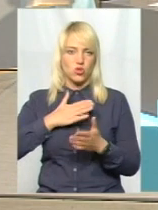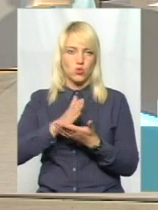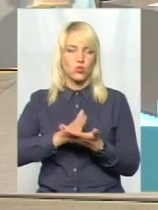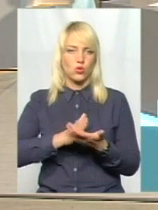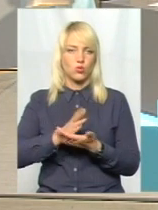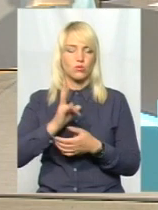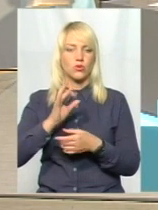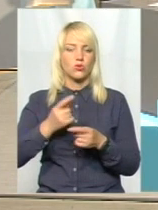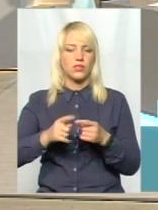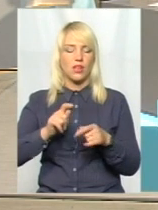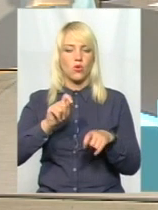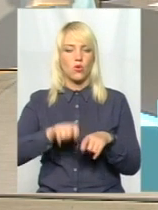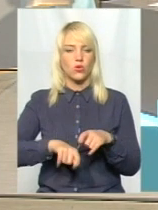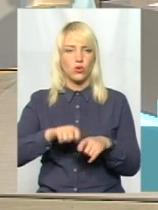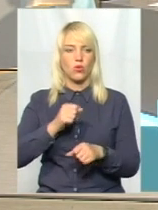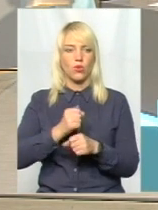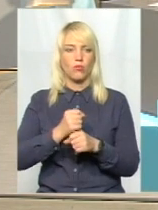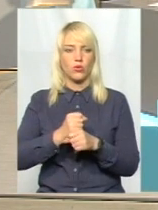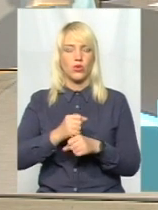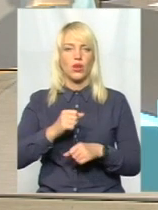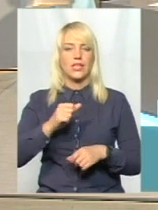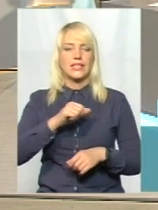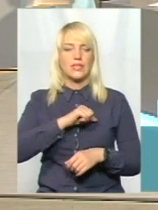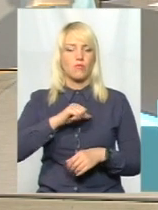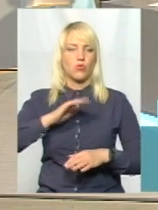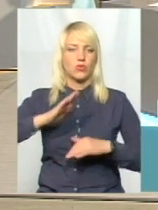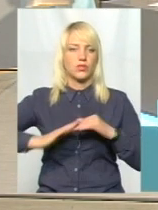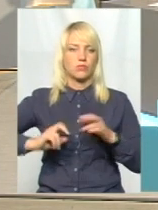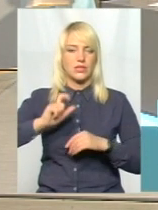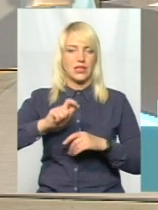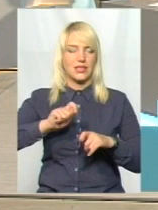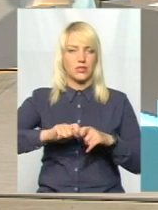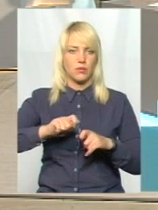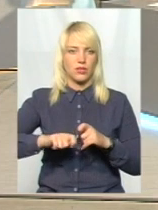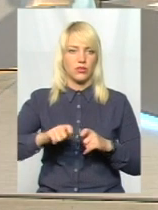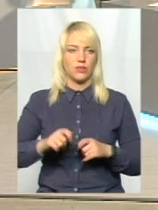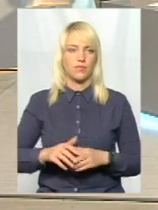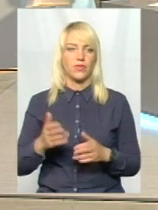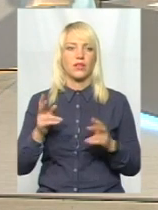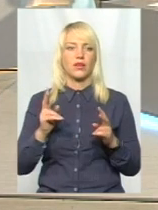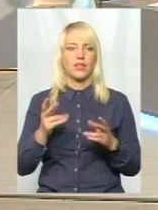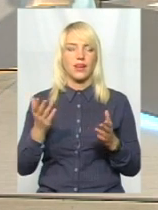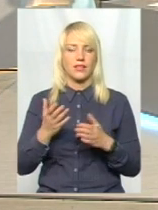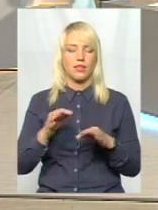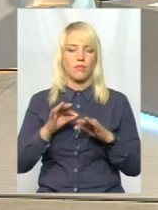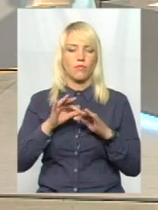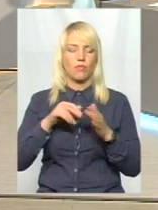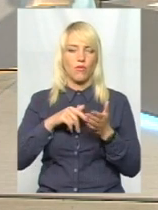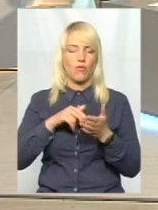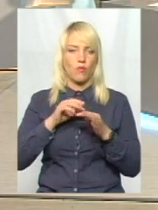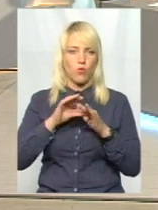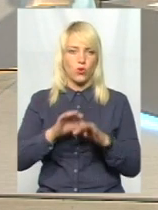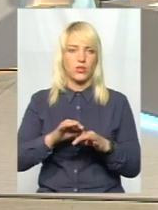Але це контролює роботу інспектора, в першу чергу. Це робота інспектора, яким чином проводиться захід державного